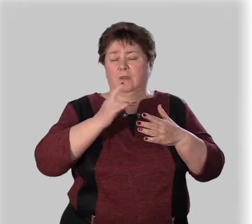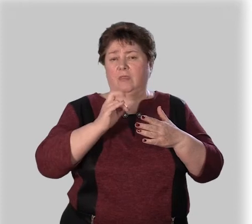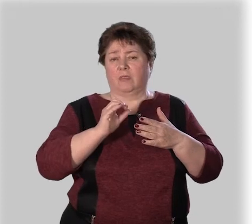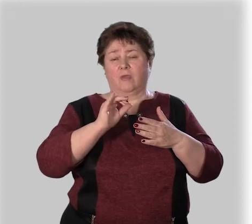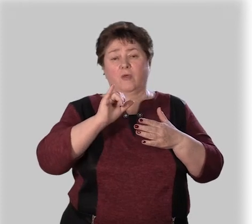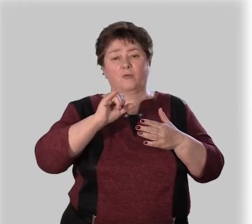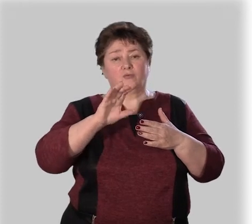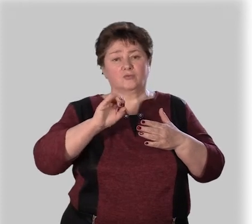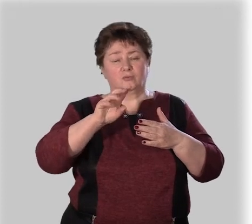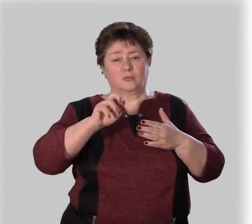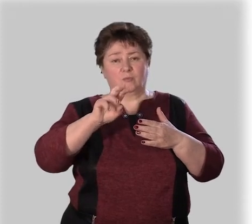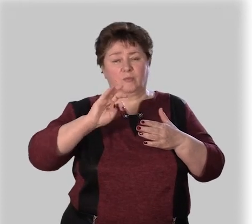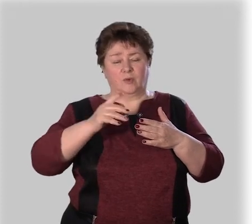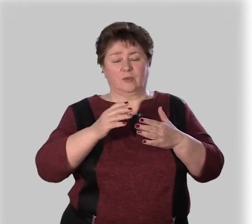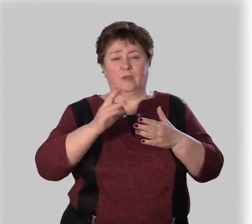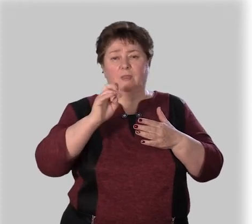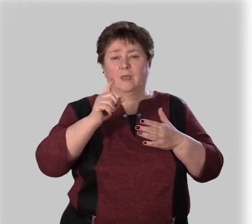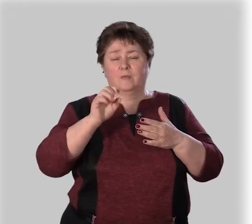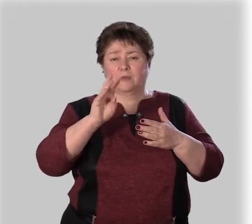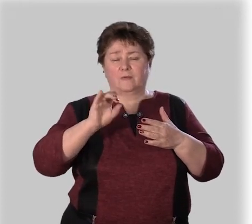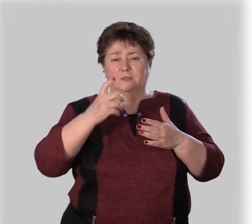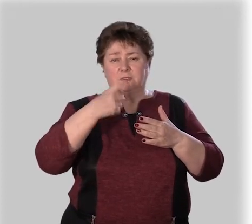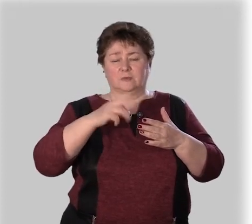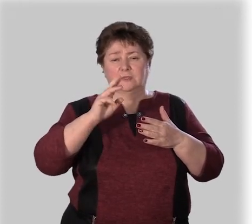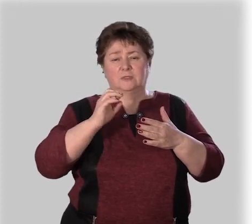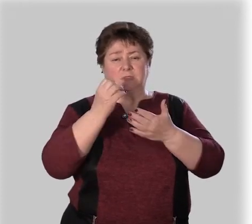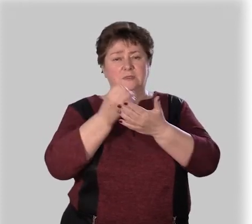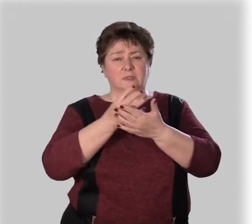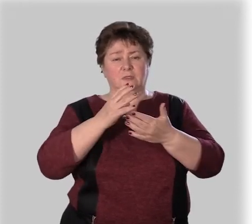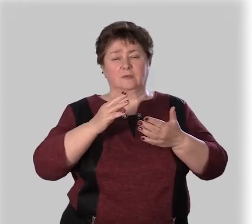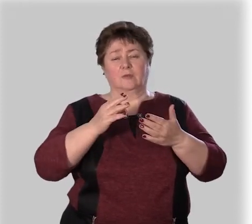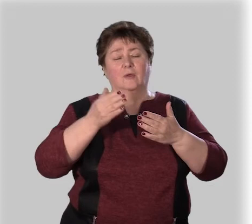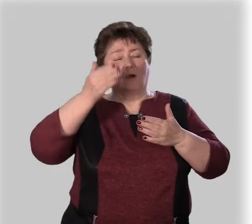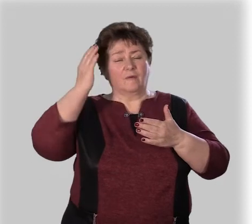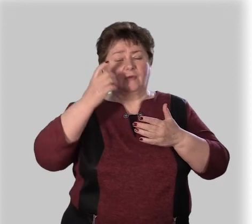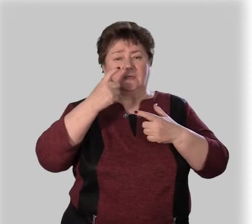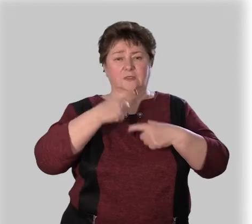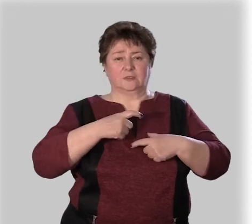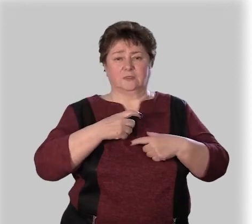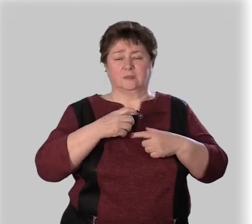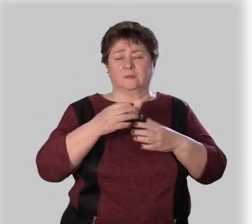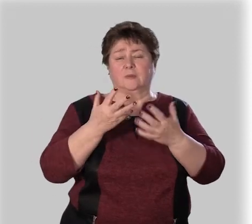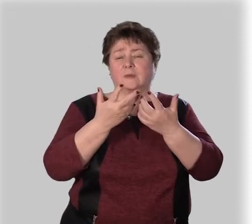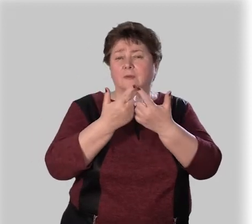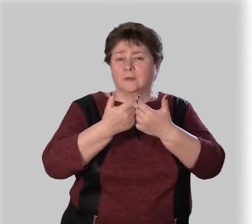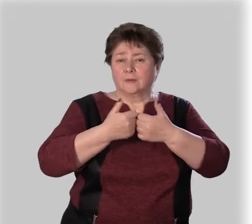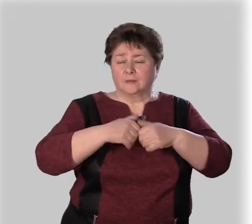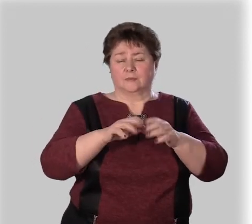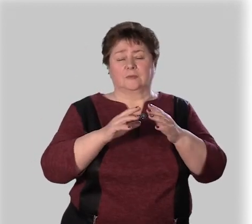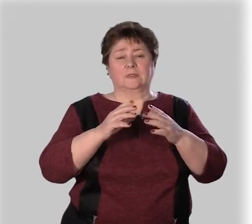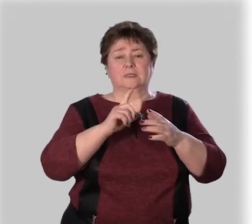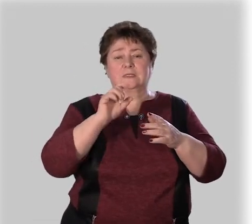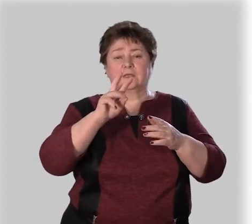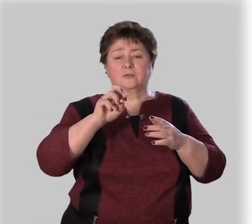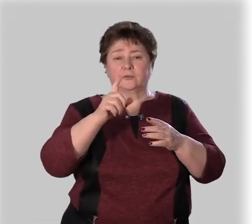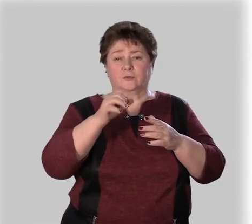уступать Набивать себе цену Хвалить себя Перечислять свои достоинства, заслуги